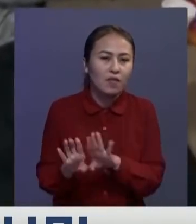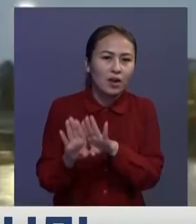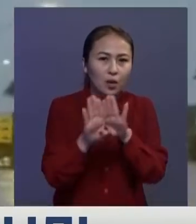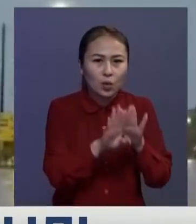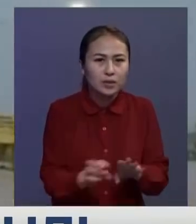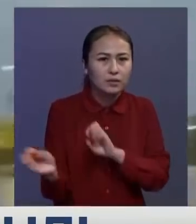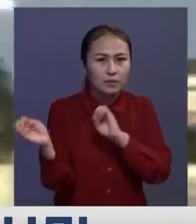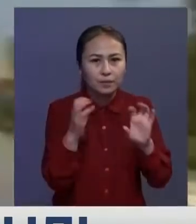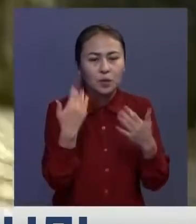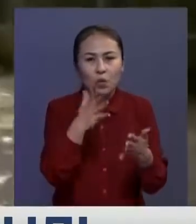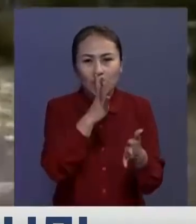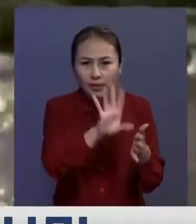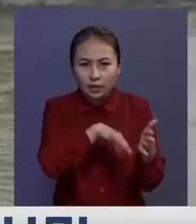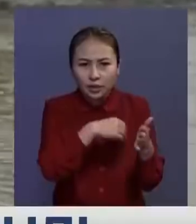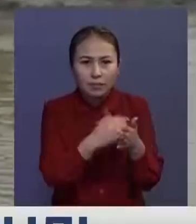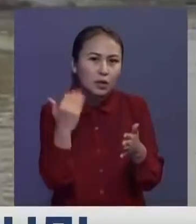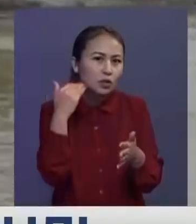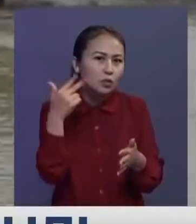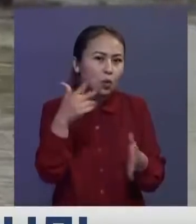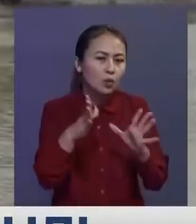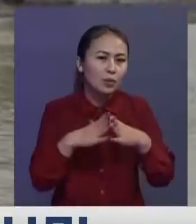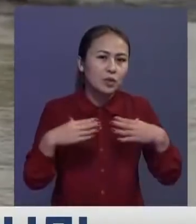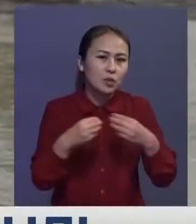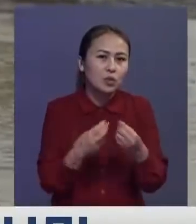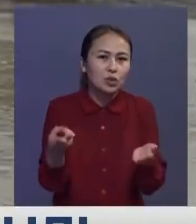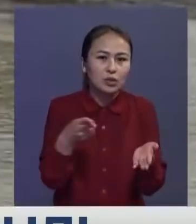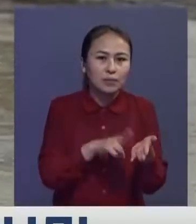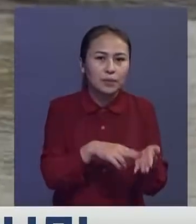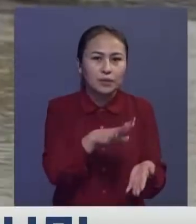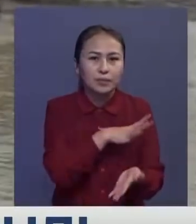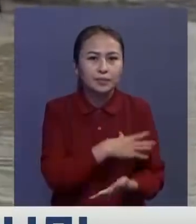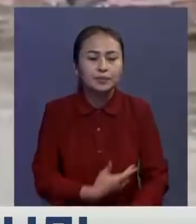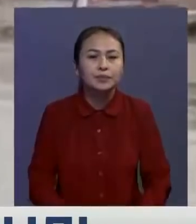эвакуацийалауға көшті. Осы уақытқа дейін шамамен үш мүмін ұтпасы көшірілген.